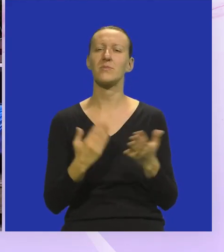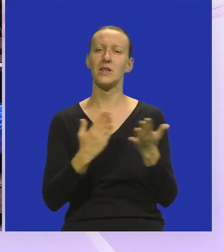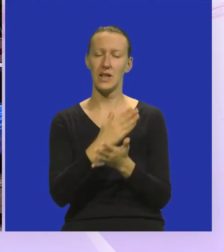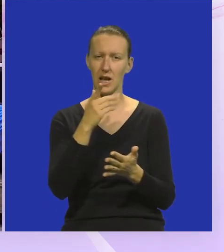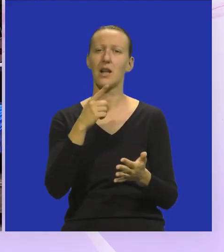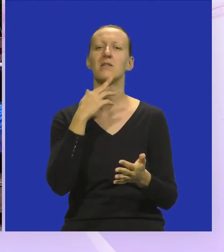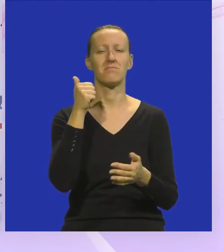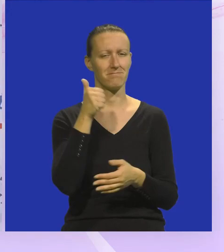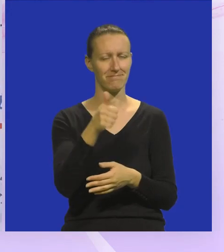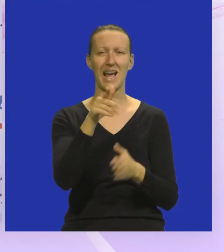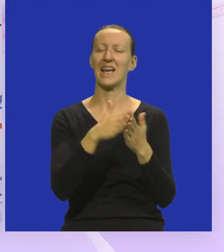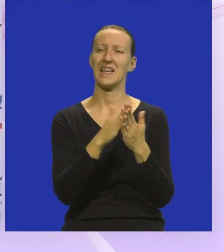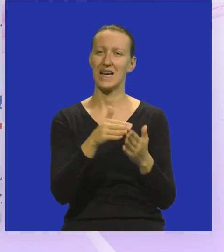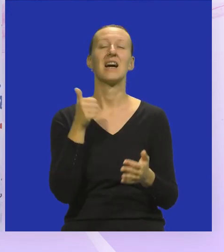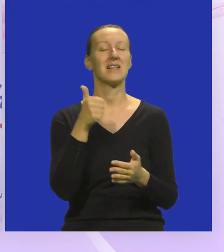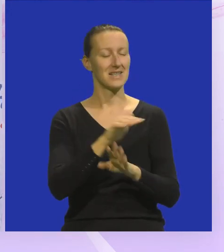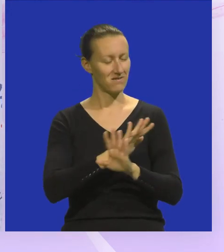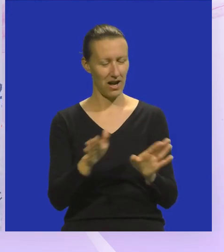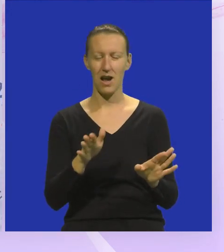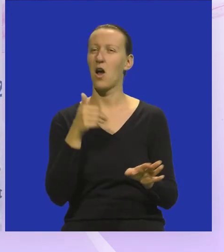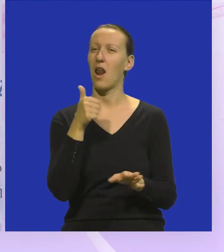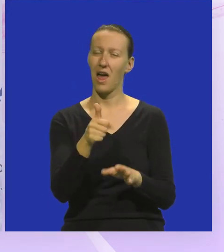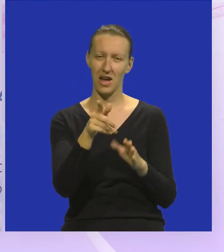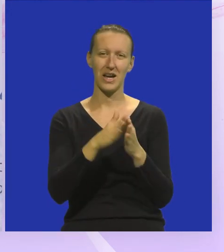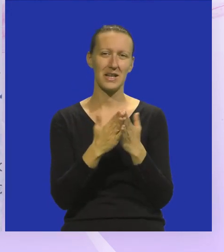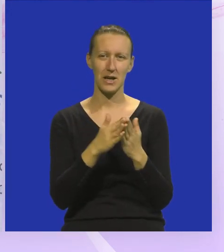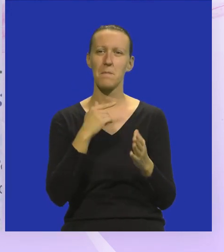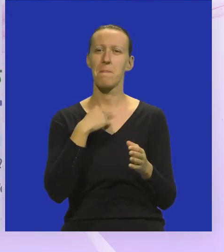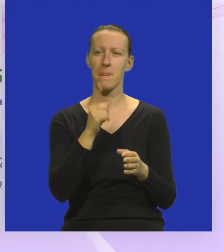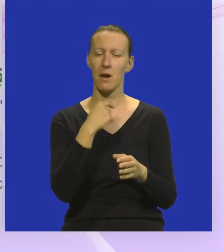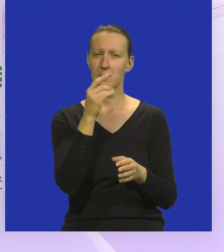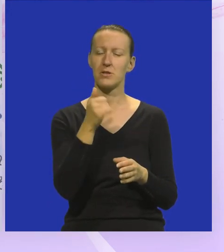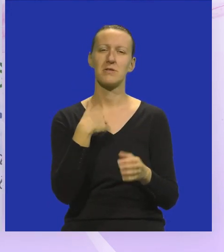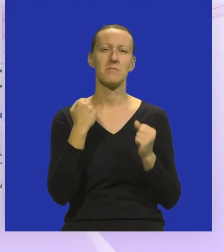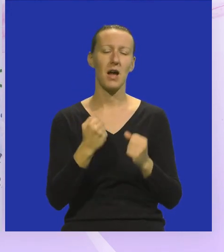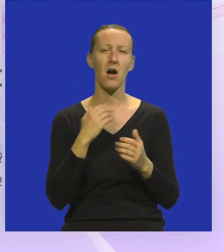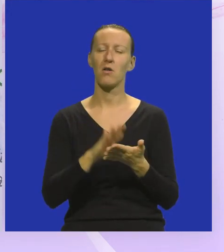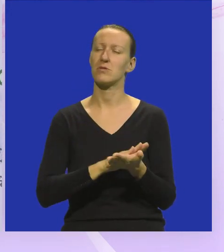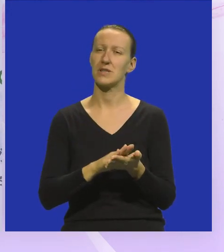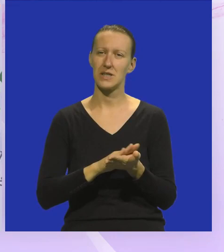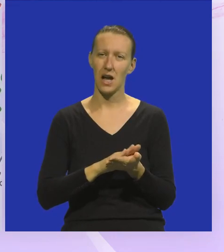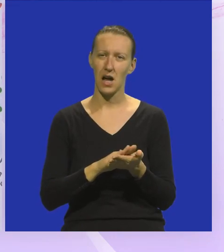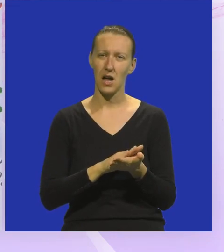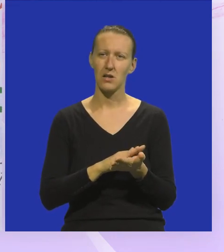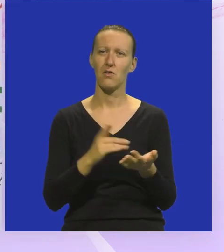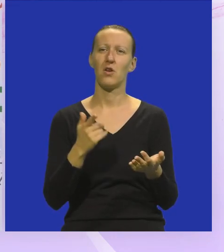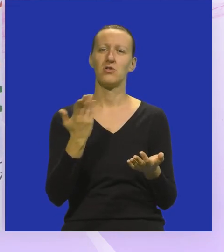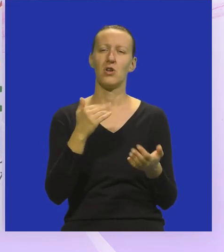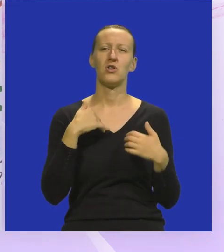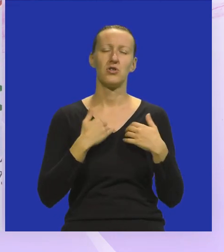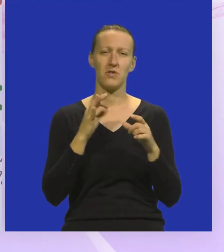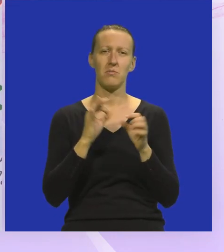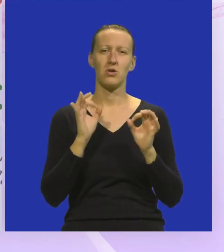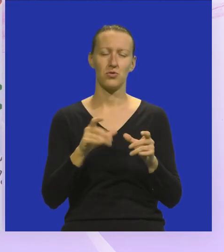uglavnom lajkamo ovu knjigu. Da, svakako, svakako. I moram reći da sam izuzetno zadovoljan, što